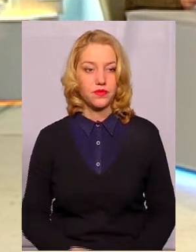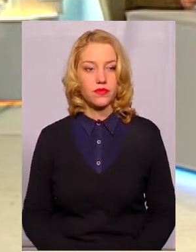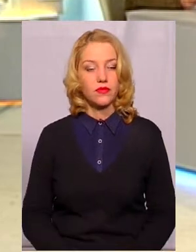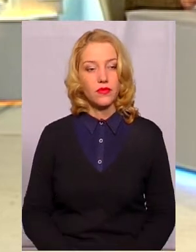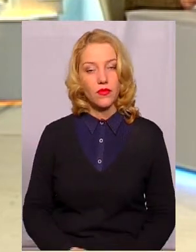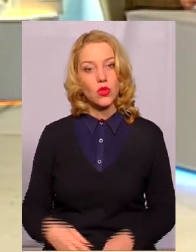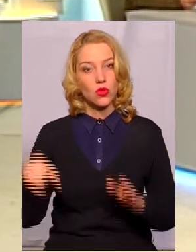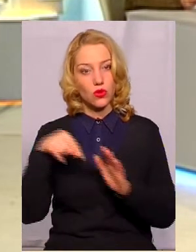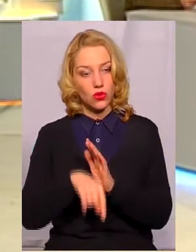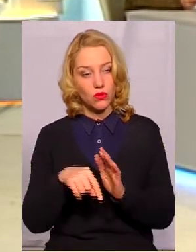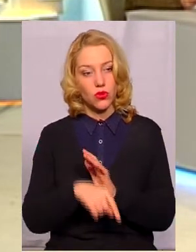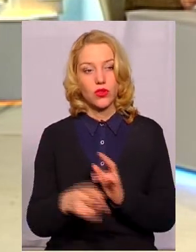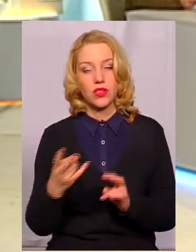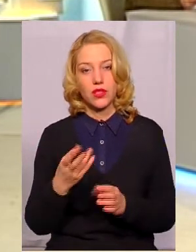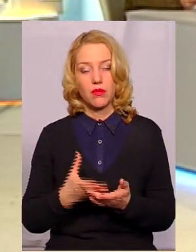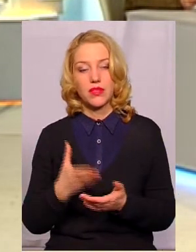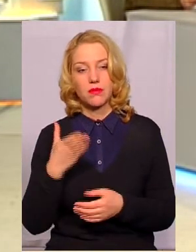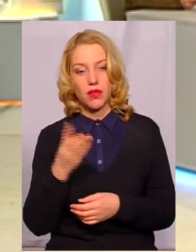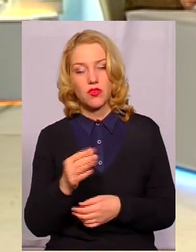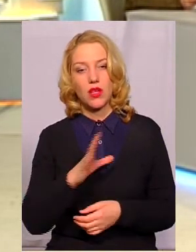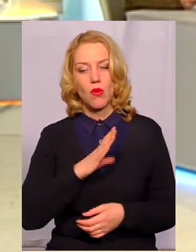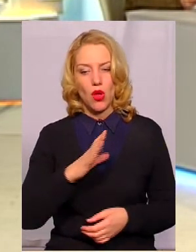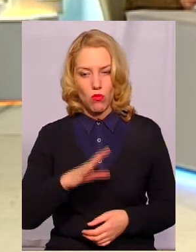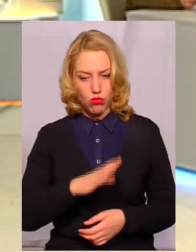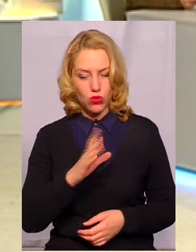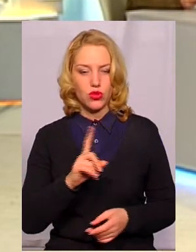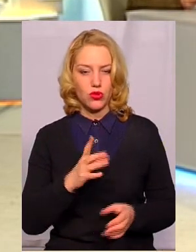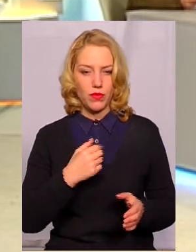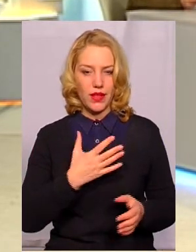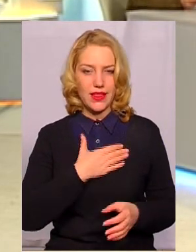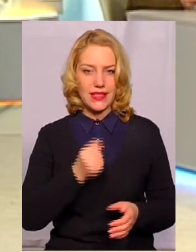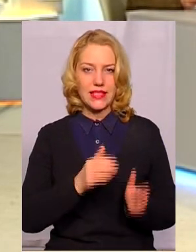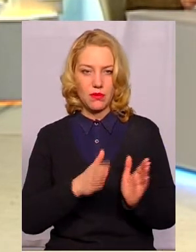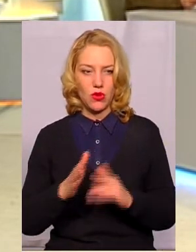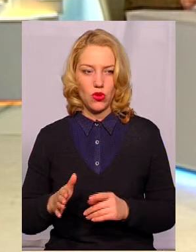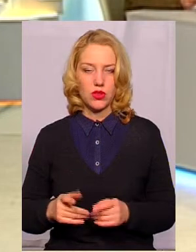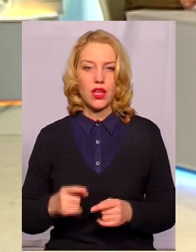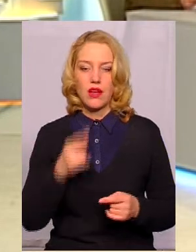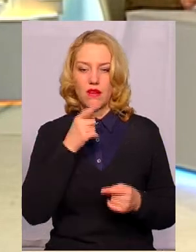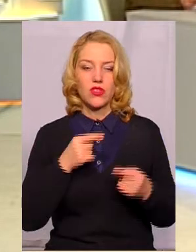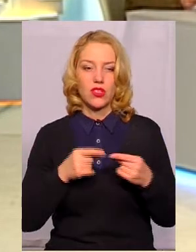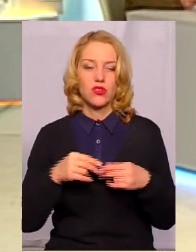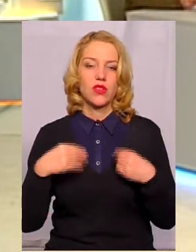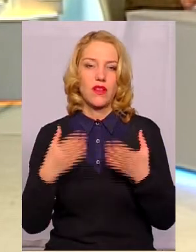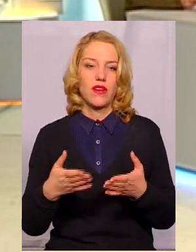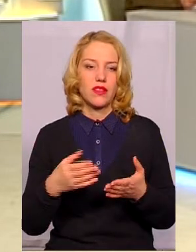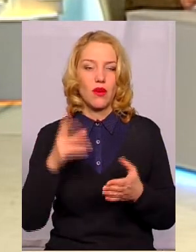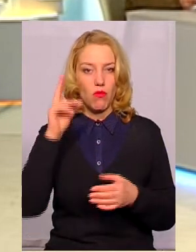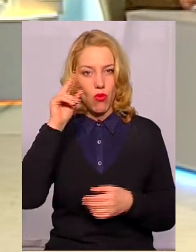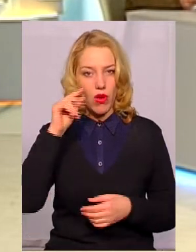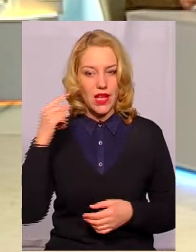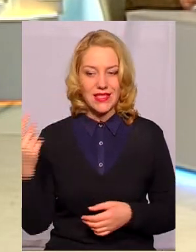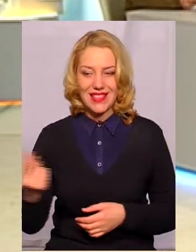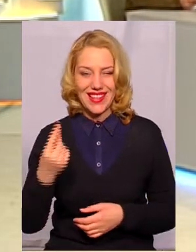Тобто, треба сплачувати, бути дисциплінованими, вчасно передавати показники, і